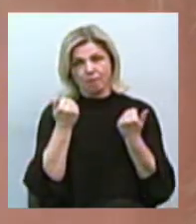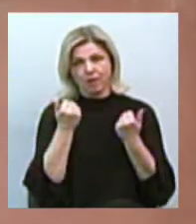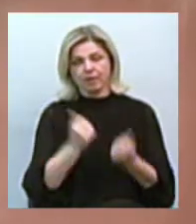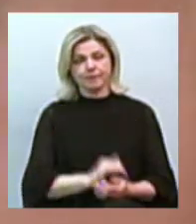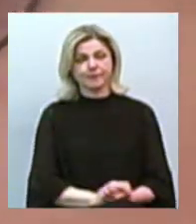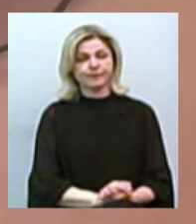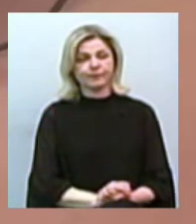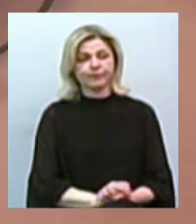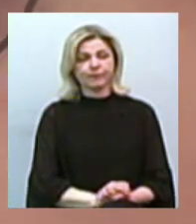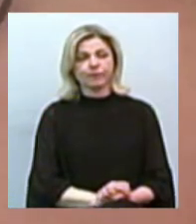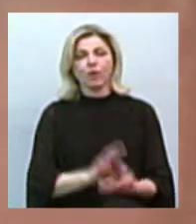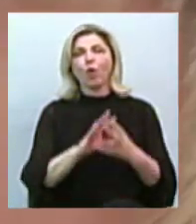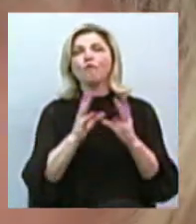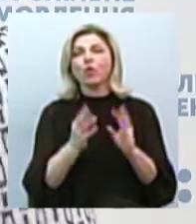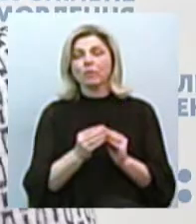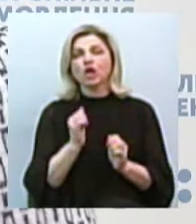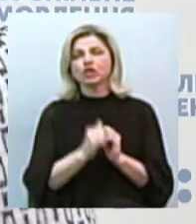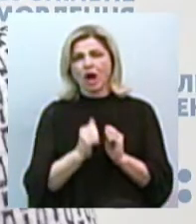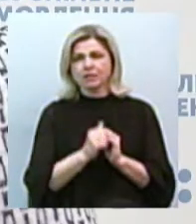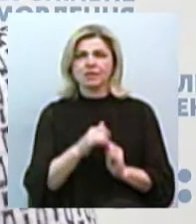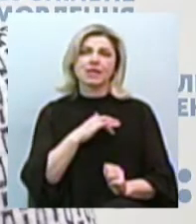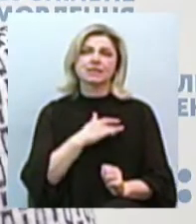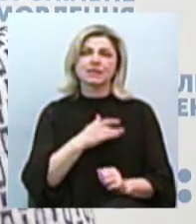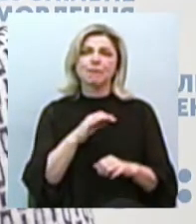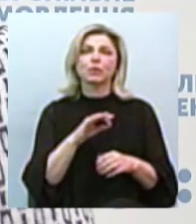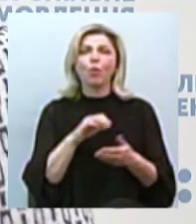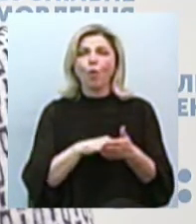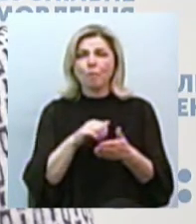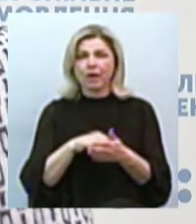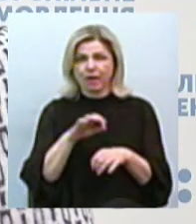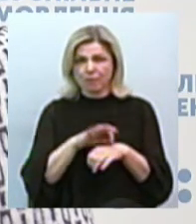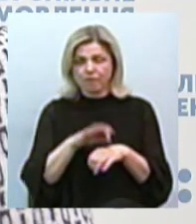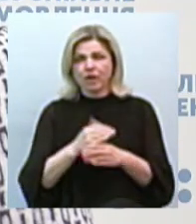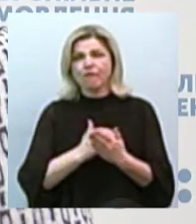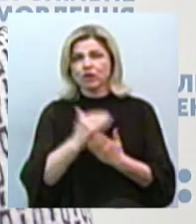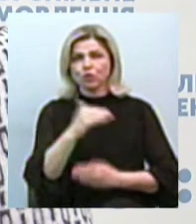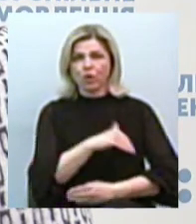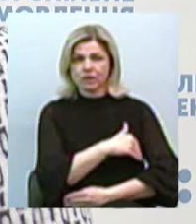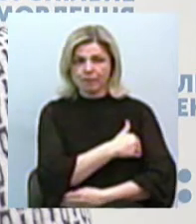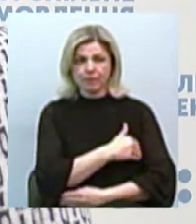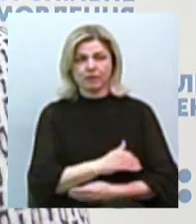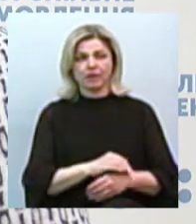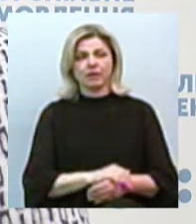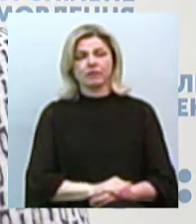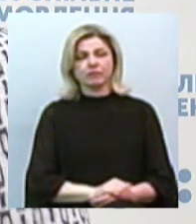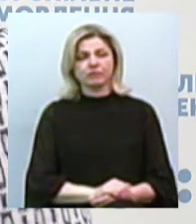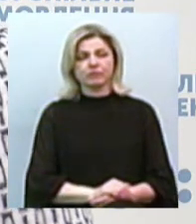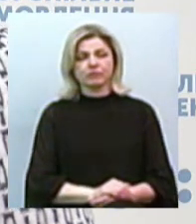Основні найчастіші симптоми, які можуть бути в людей – це висока температура тіла, це тіла